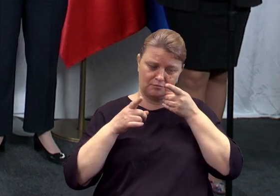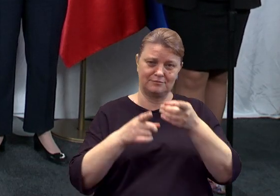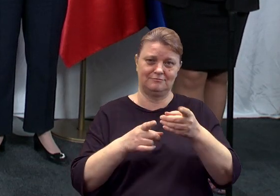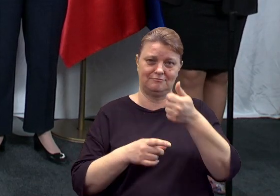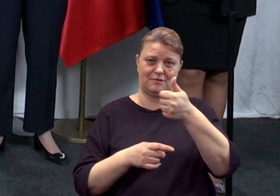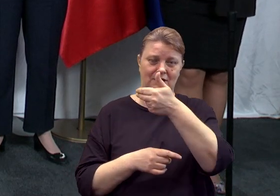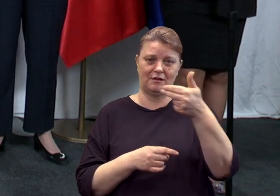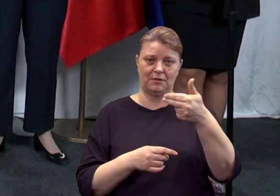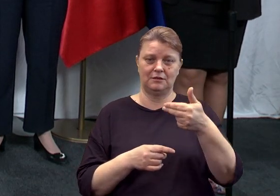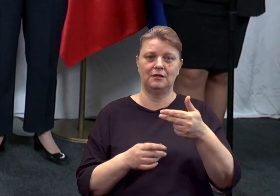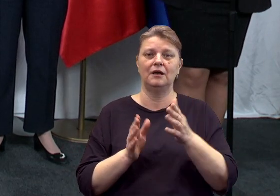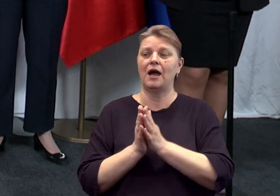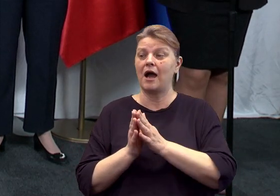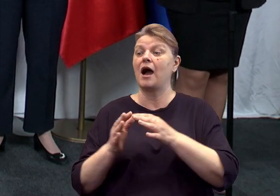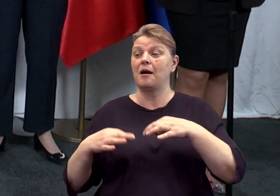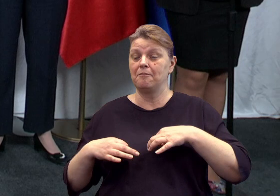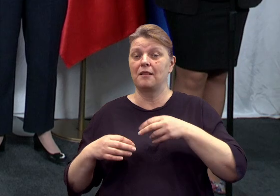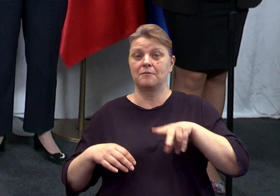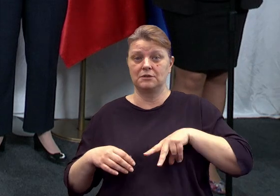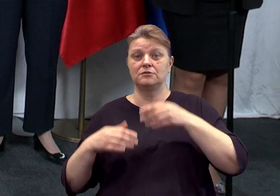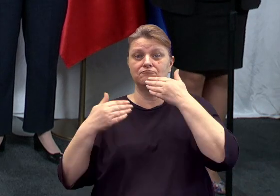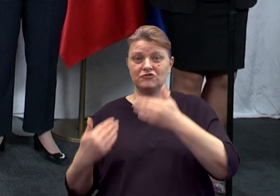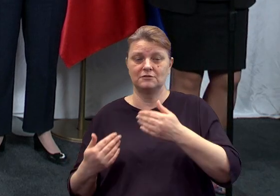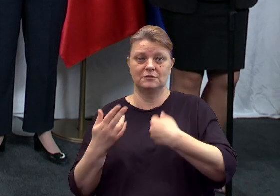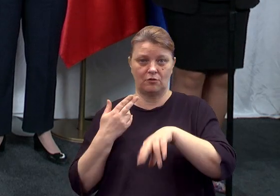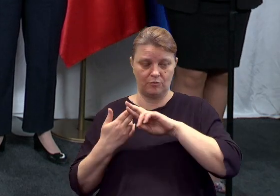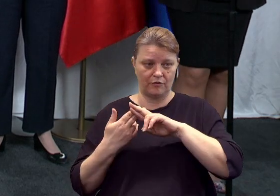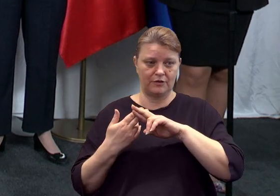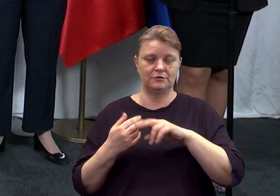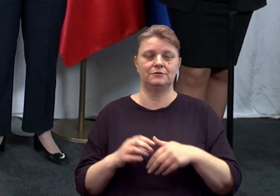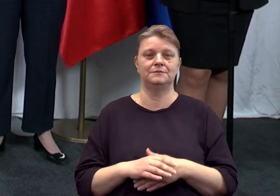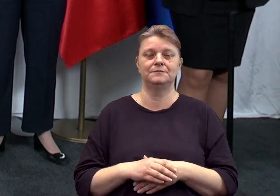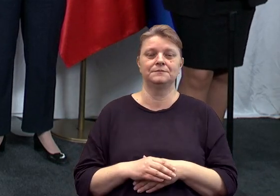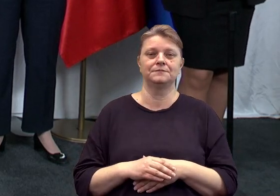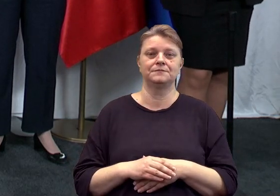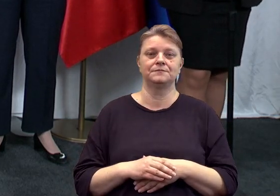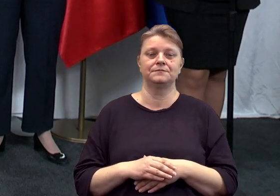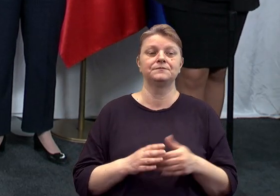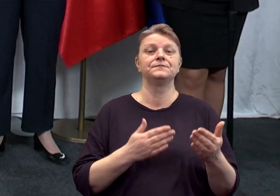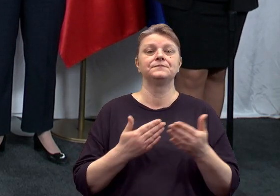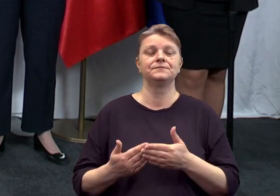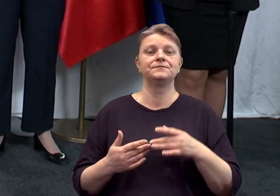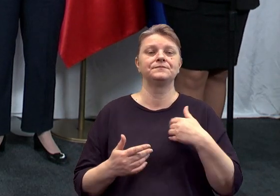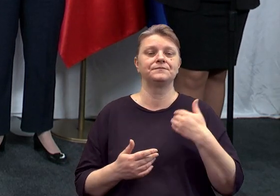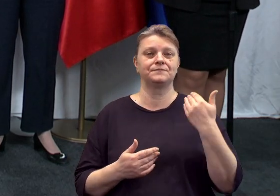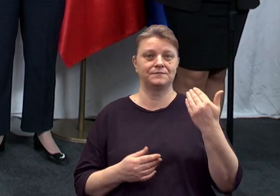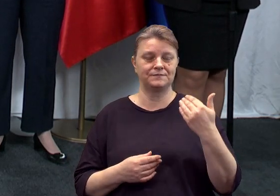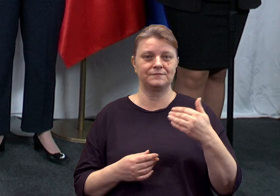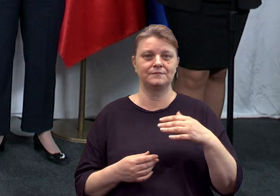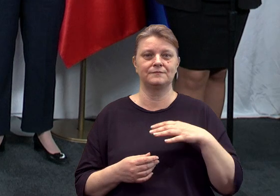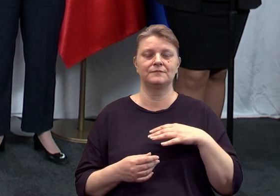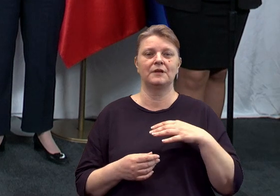tematu. Panu ministrowi dziękuję za odpowiedź na to pytanie poza kręgiem tematycznym. Zapraszam pani redaktor. Dzień dobry, Justyna Suchecka,